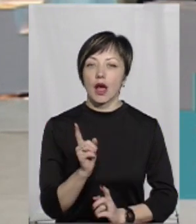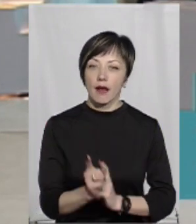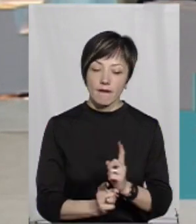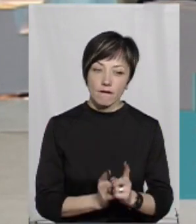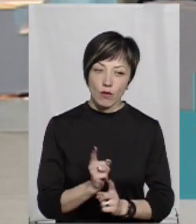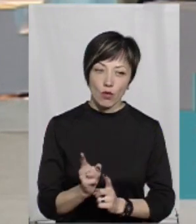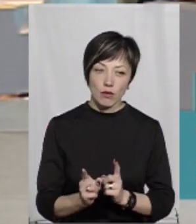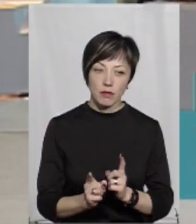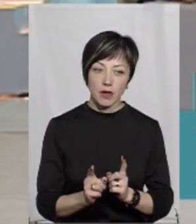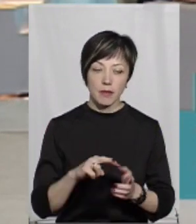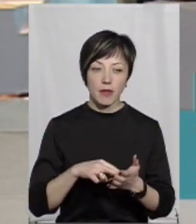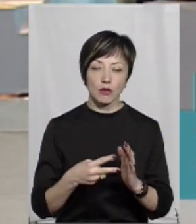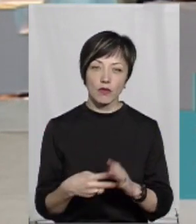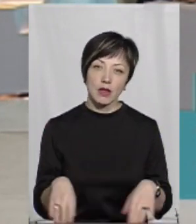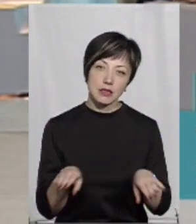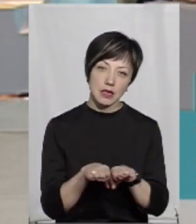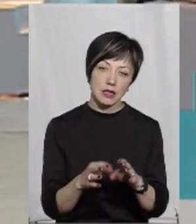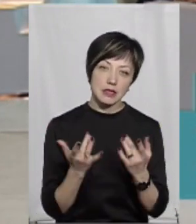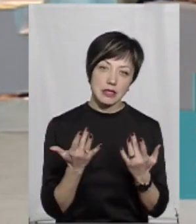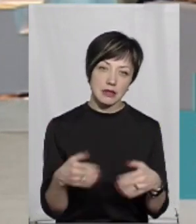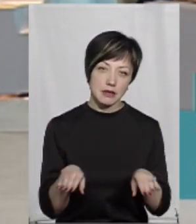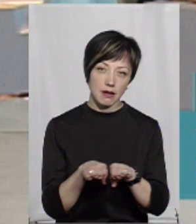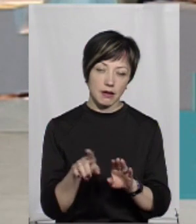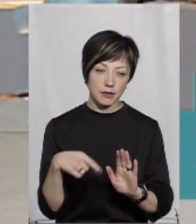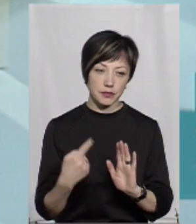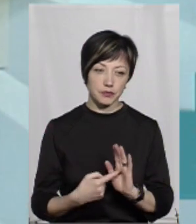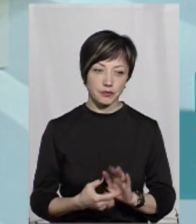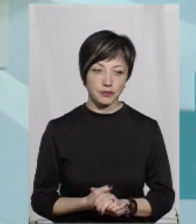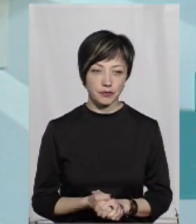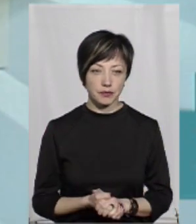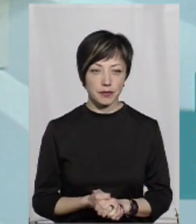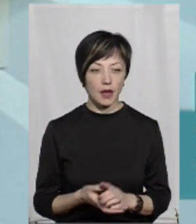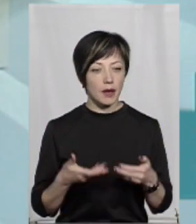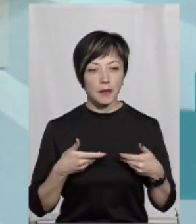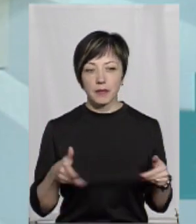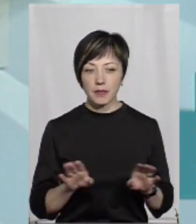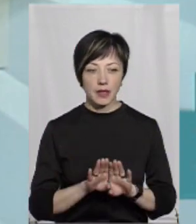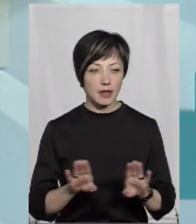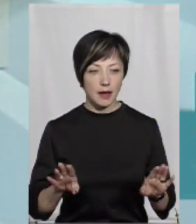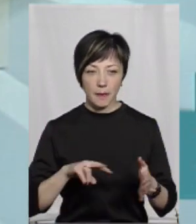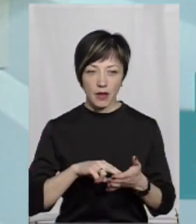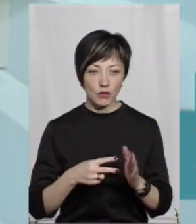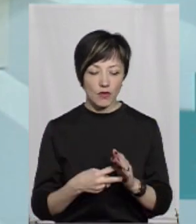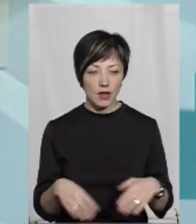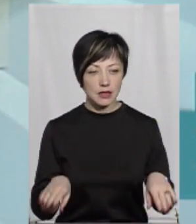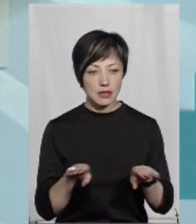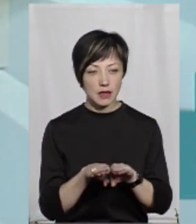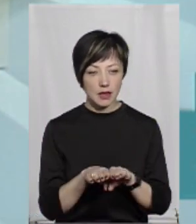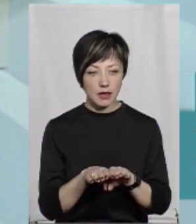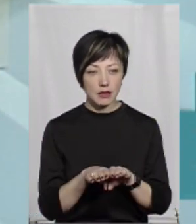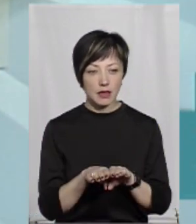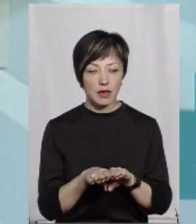планували закрити і скільки закрили? По-перше, ми не планували закрити. Ми